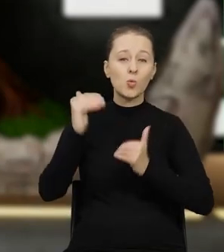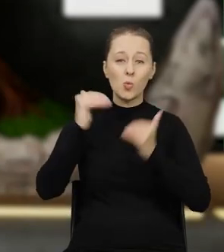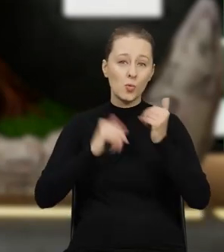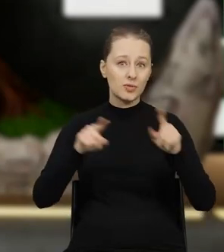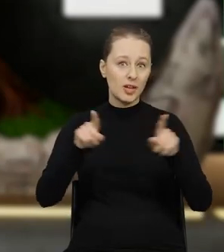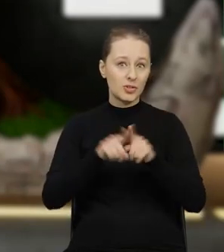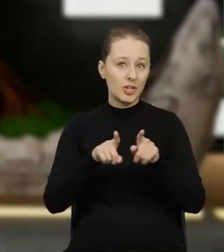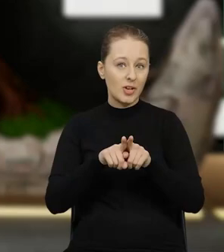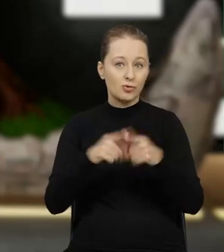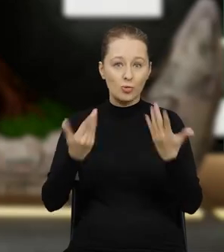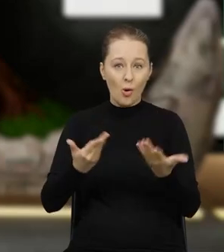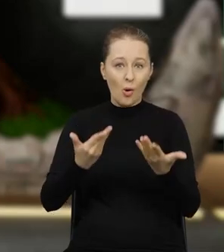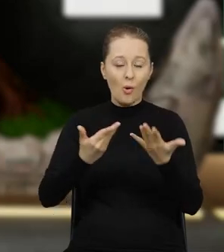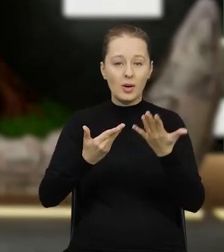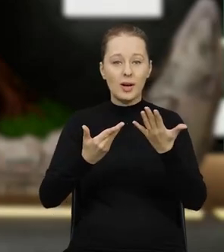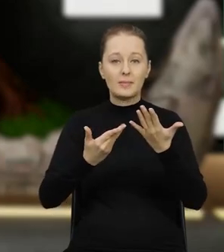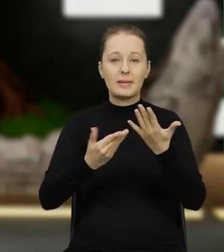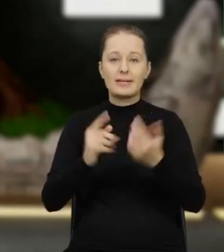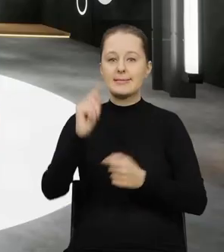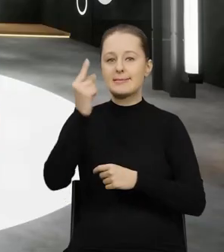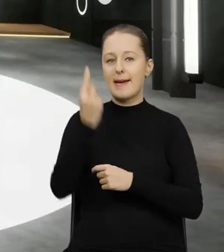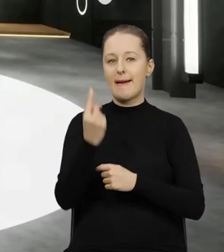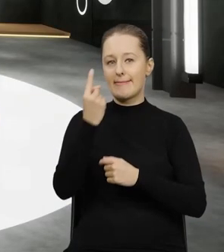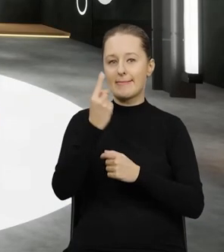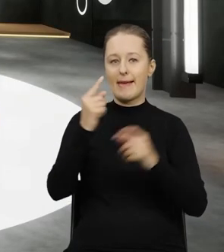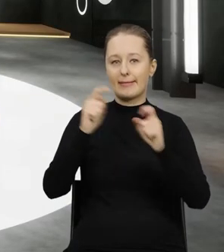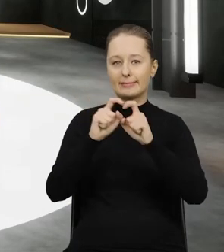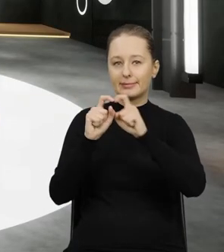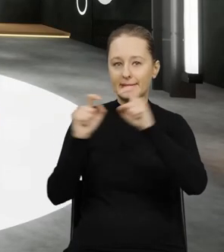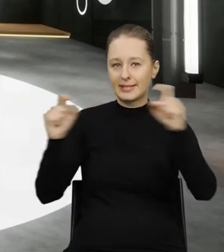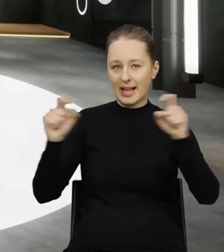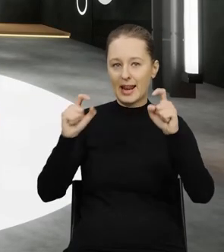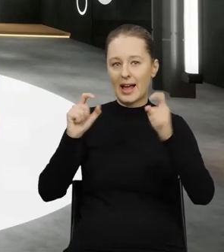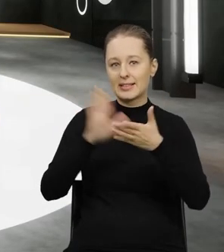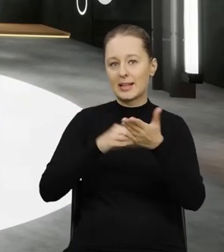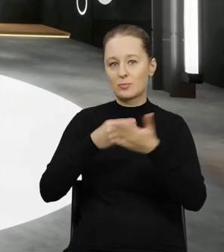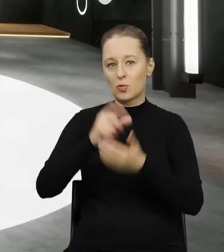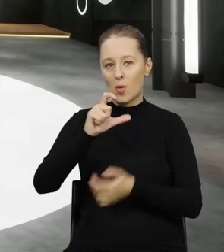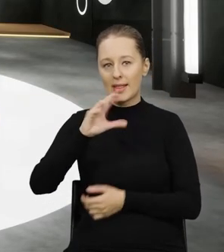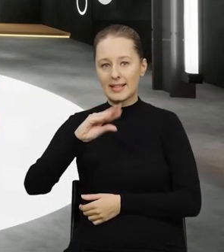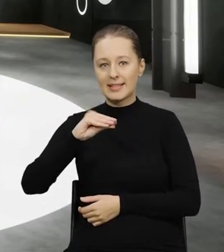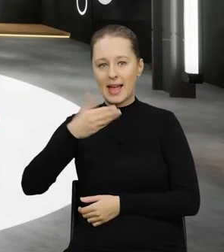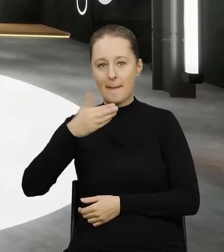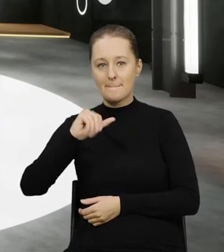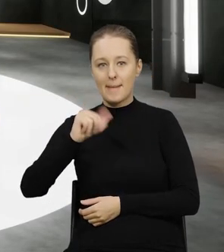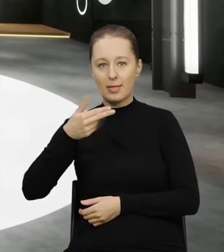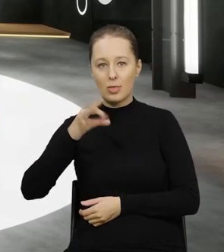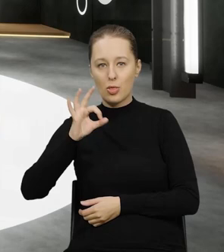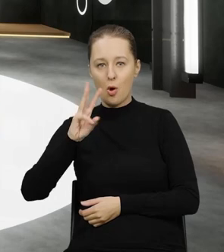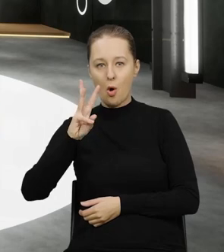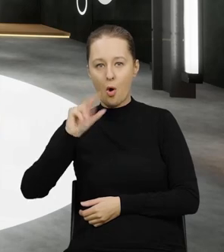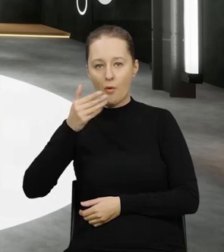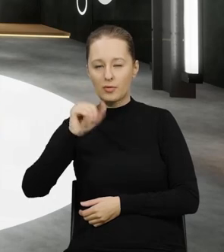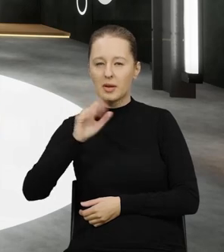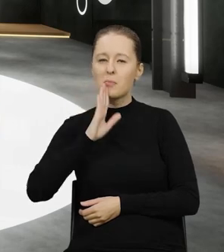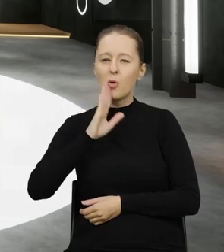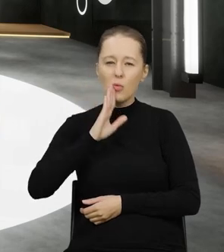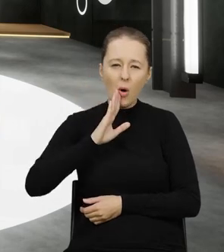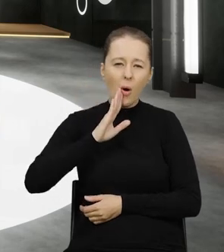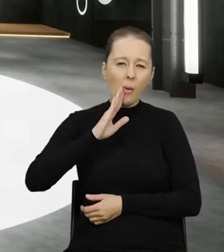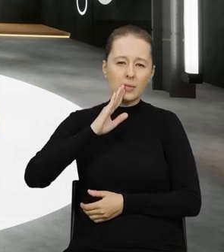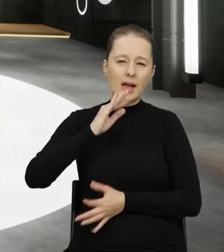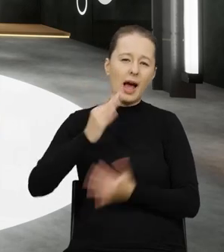porównać do mocy przerobowych jednej dużej instalacji typu cementownia. Cementownie mniej więcej taką